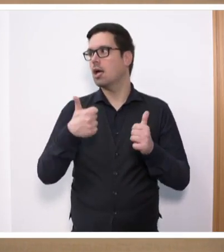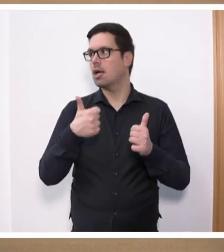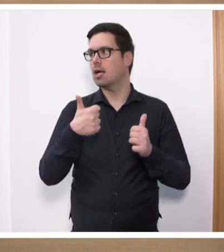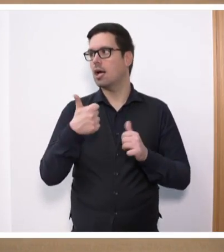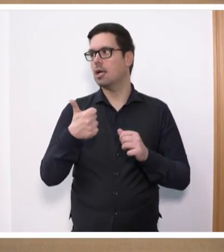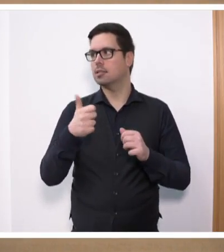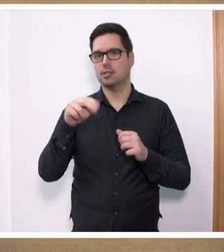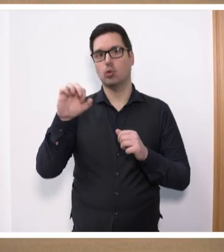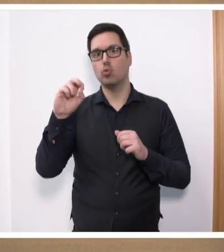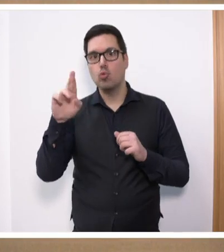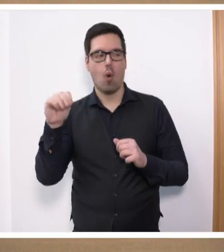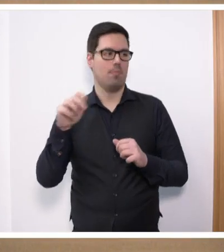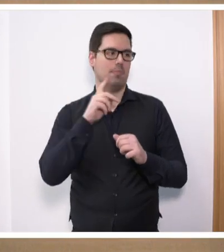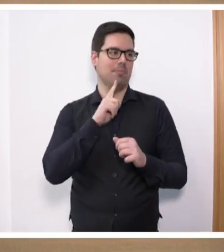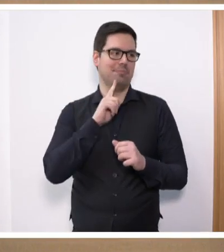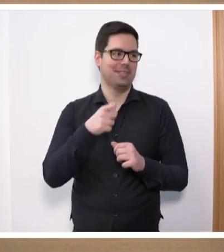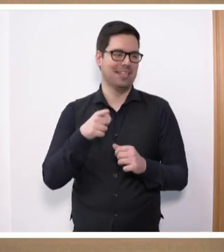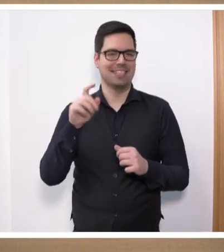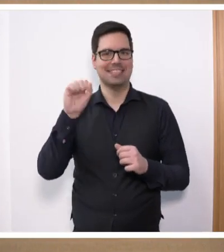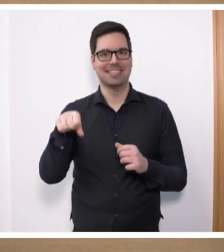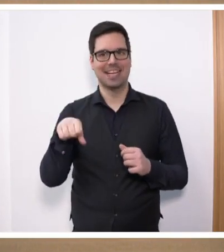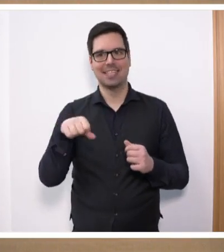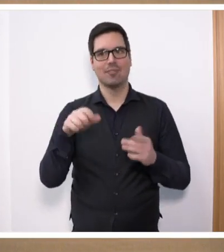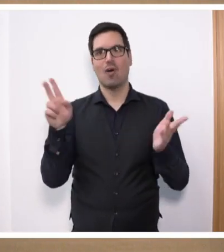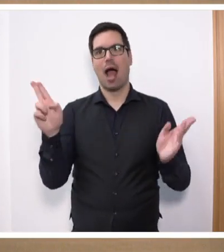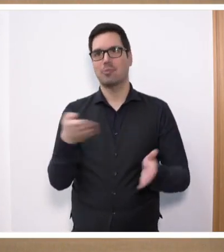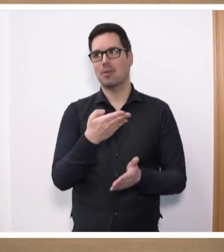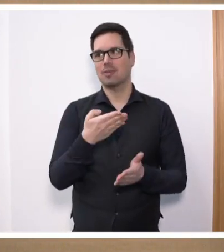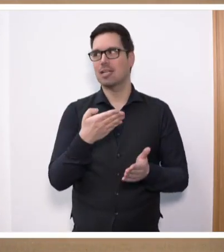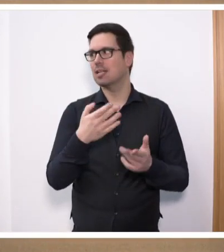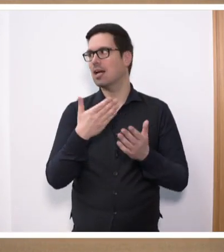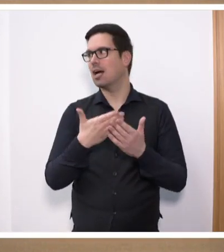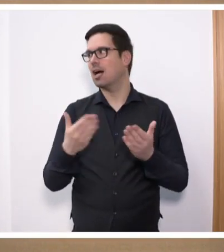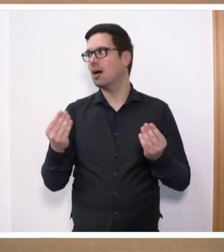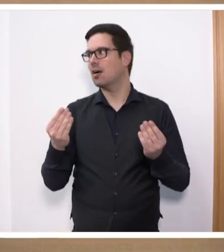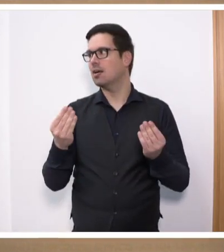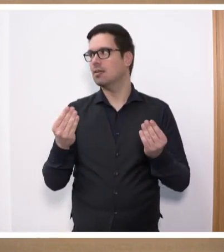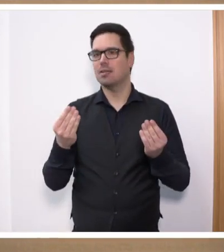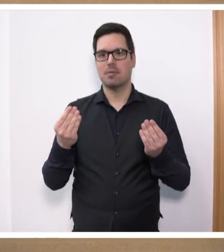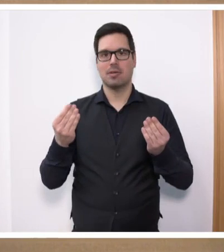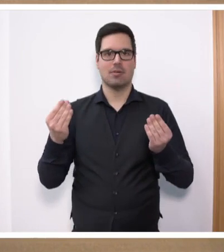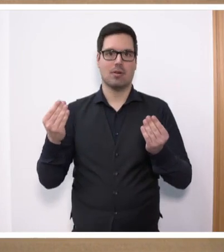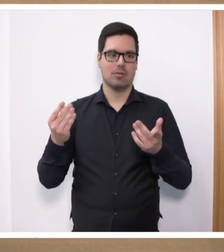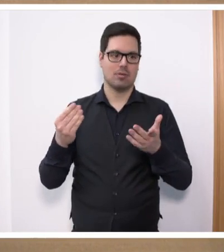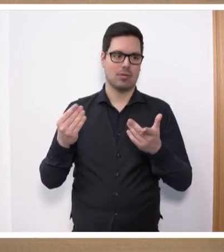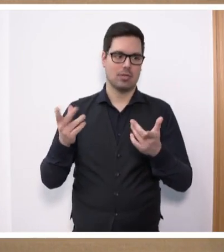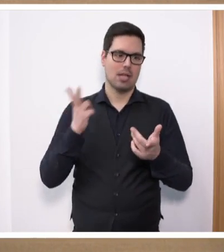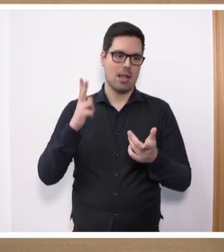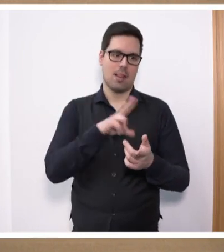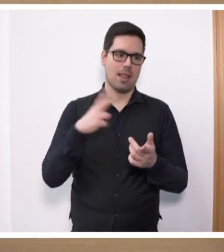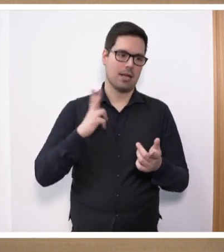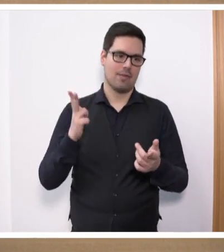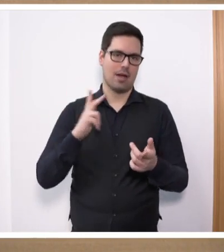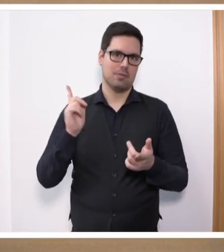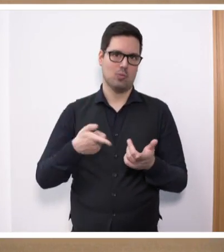Norm benannt hätte, die man abschaffen kann. Allerdings, wer darauf wartet, wird wahrscheinlich lange warten müssen.